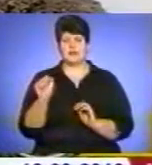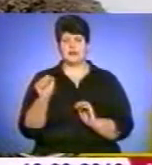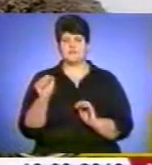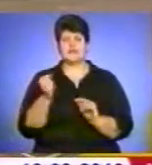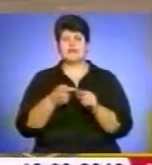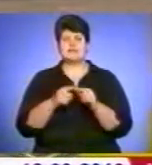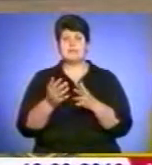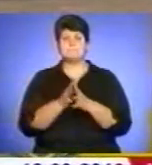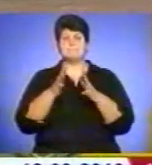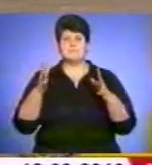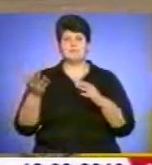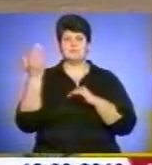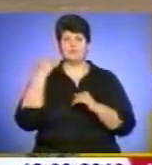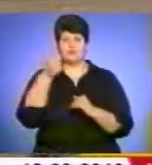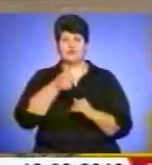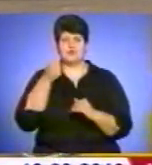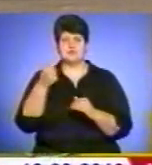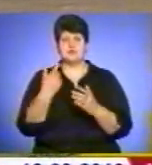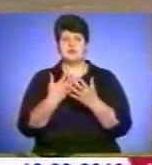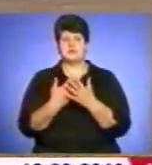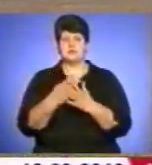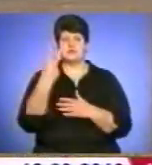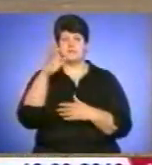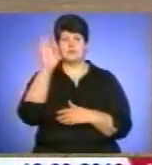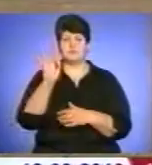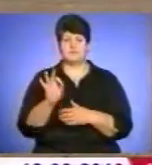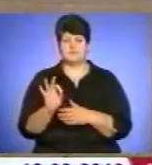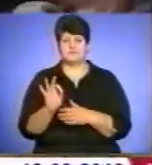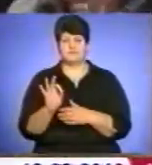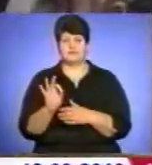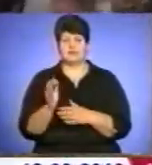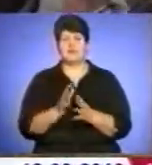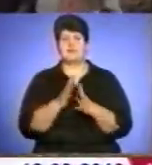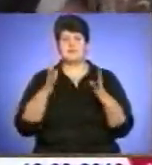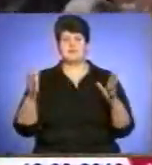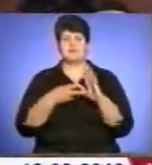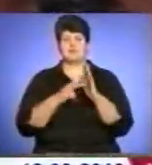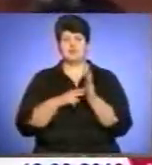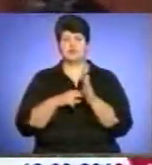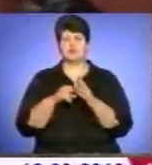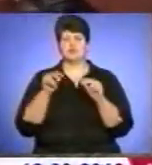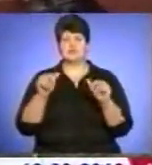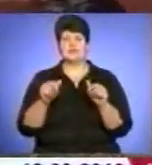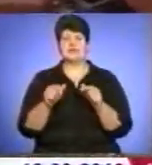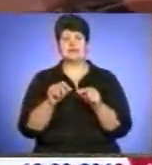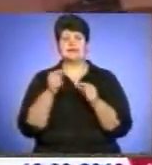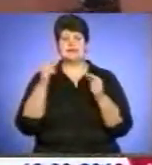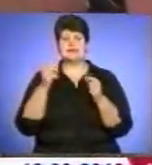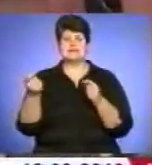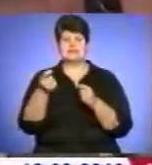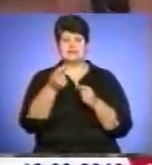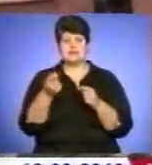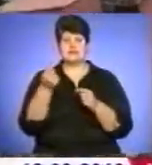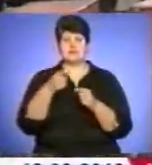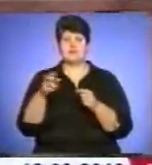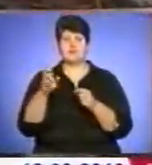більше від минулорічних посівів майже на 2%. Найбільше планують посіяти зернових та зернобобових, понад половину